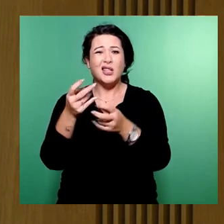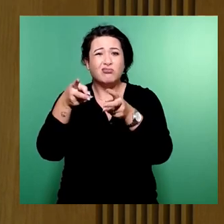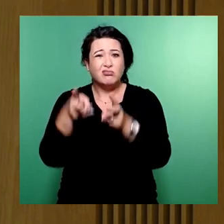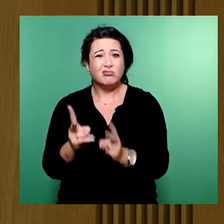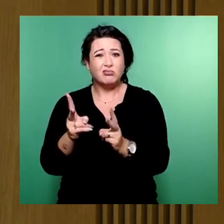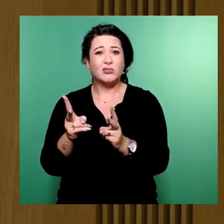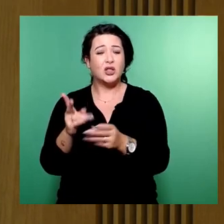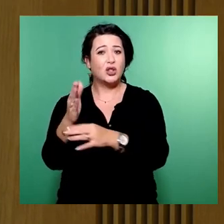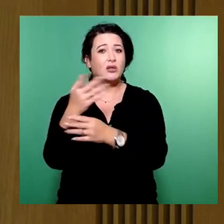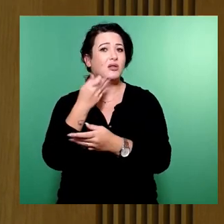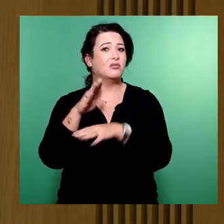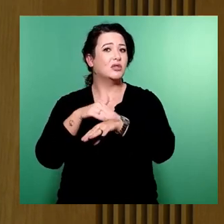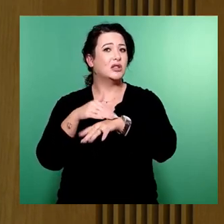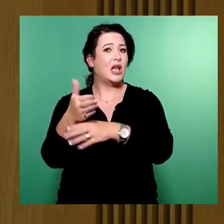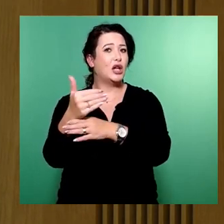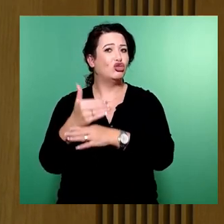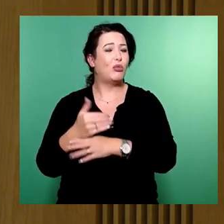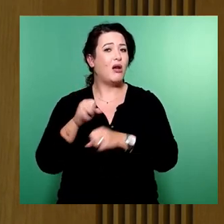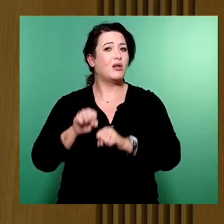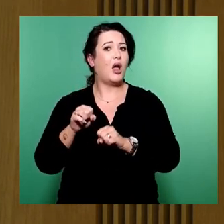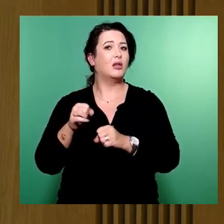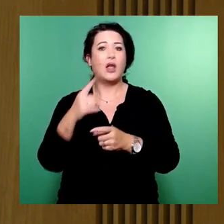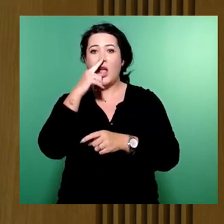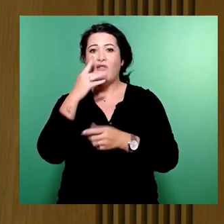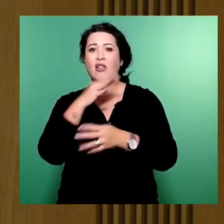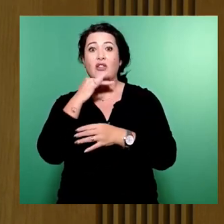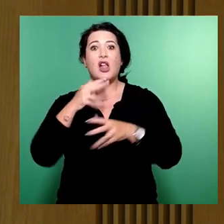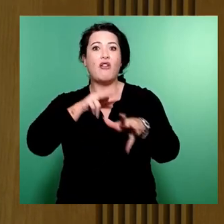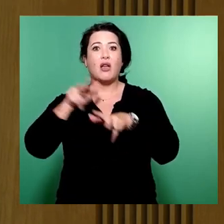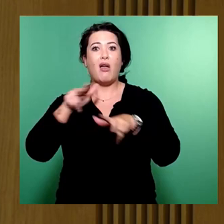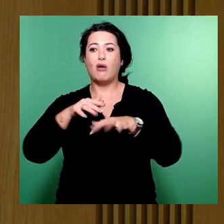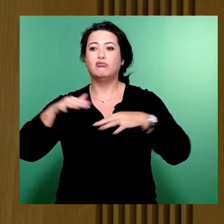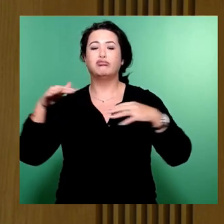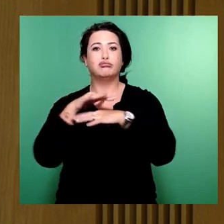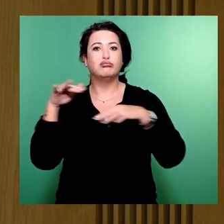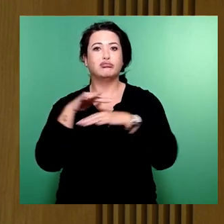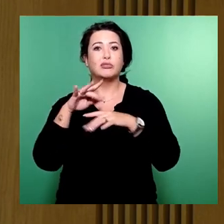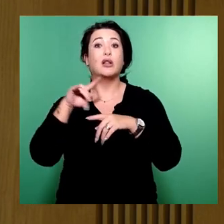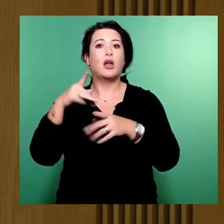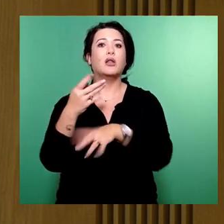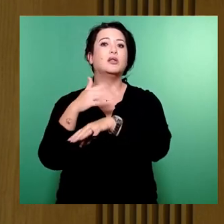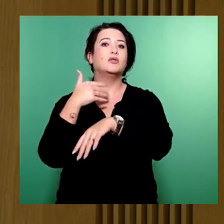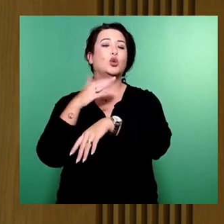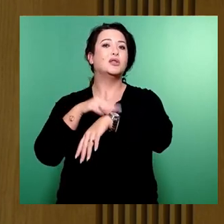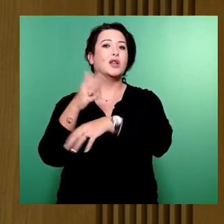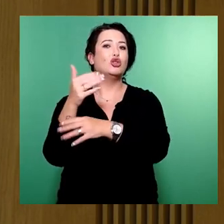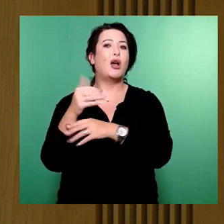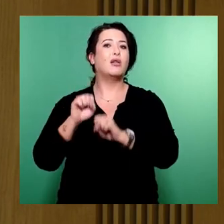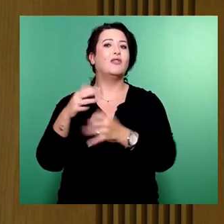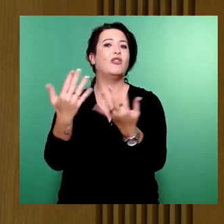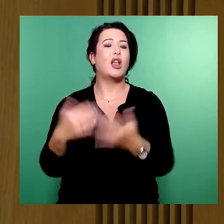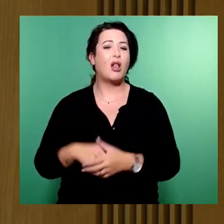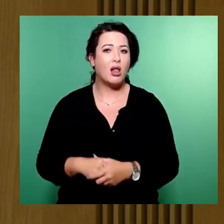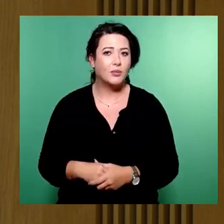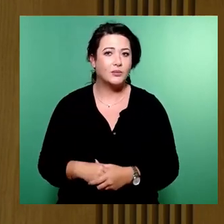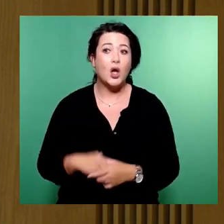9 Uhr sowie zwischen 15 und 17 Uhr festgestellt werden und welcher finanzieller Vorteil lässt sich auf dieser Grundlage infolge der Zeitersparnis für das